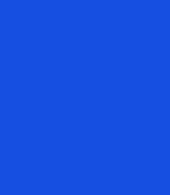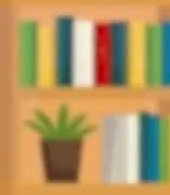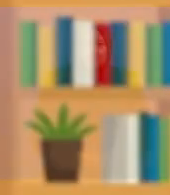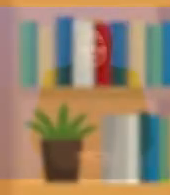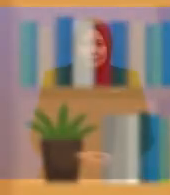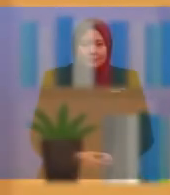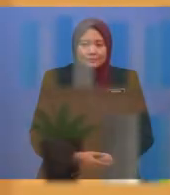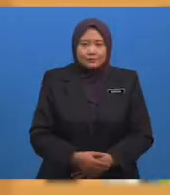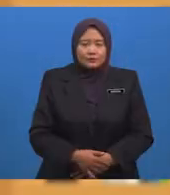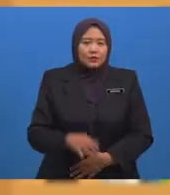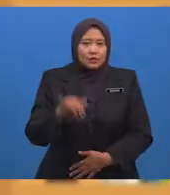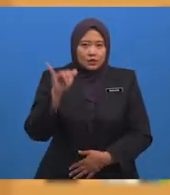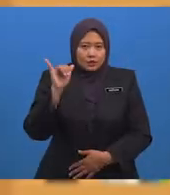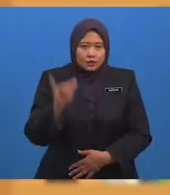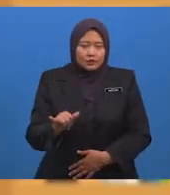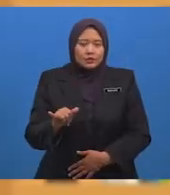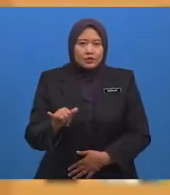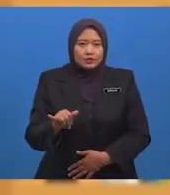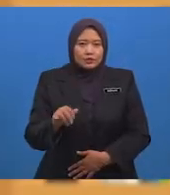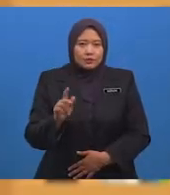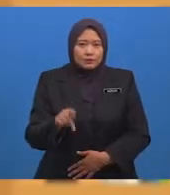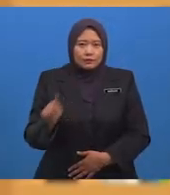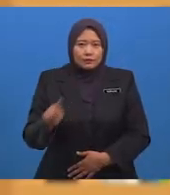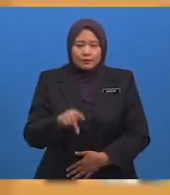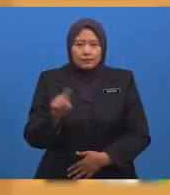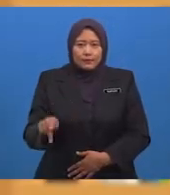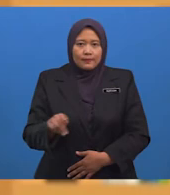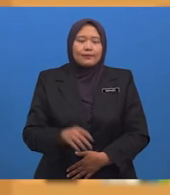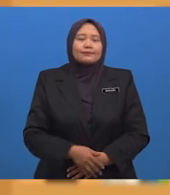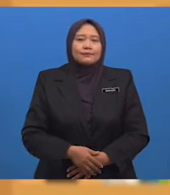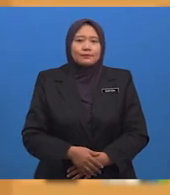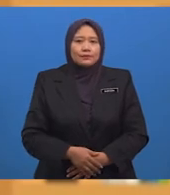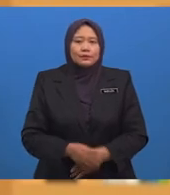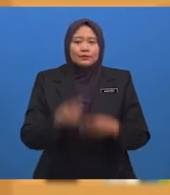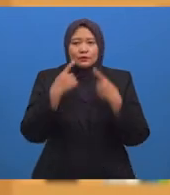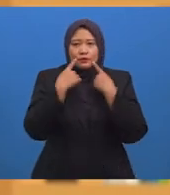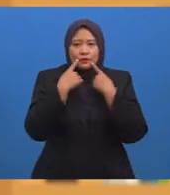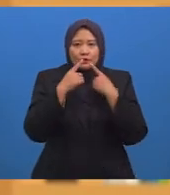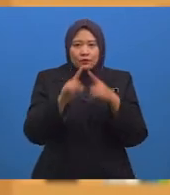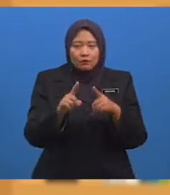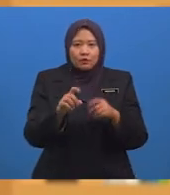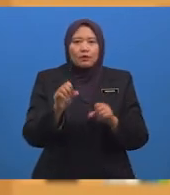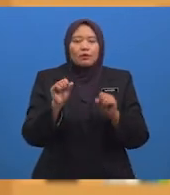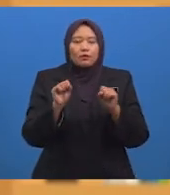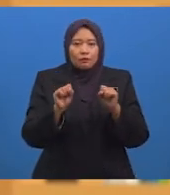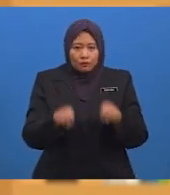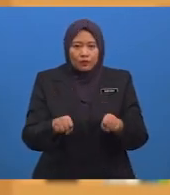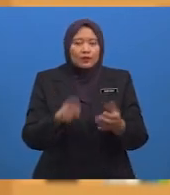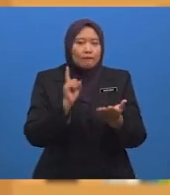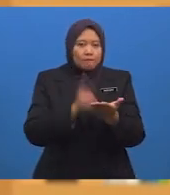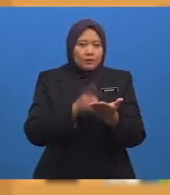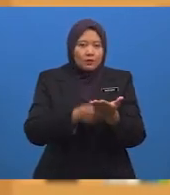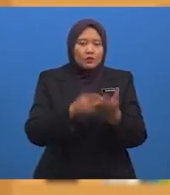Ya Para Pelajar Jawapan Kepada Soalan Ini Anda Bolehlah Berbincang